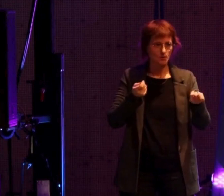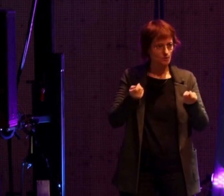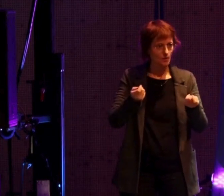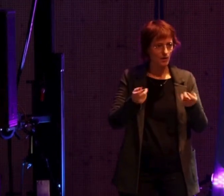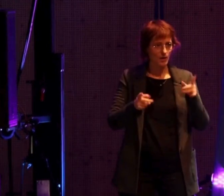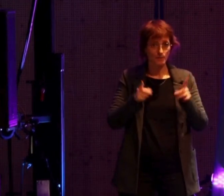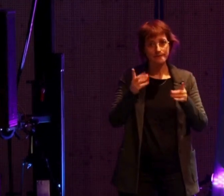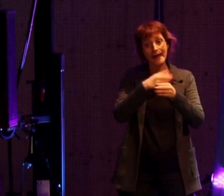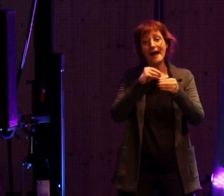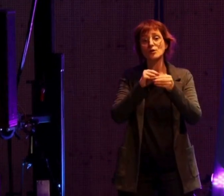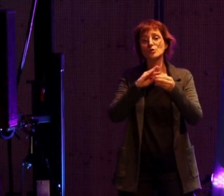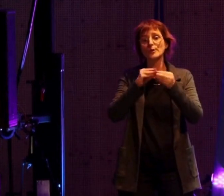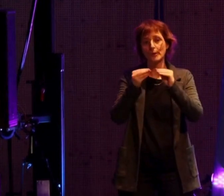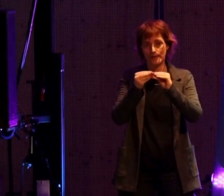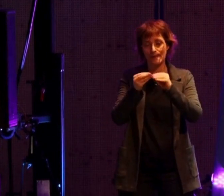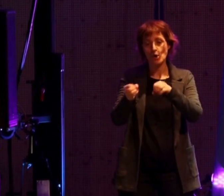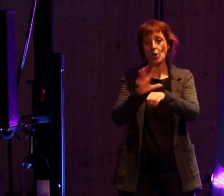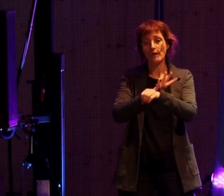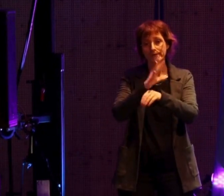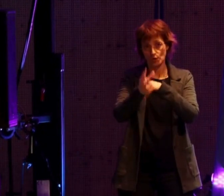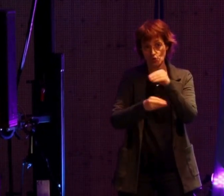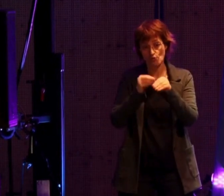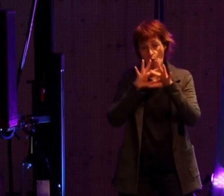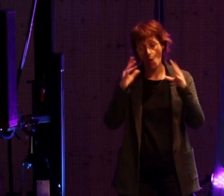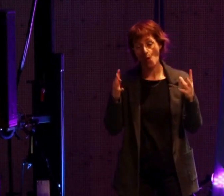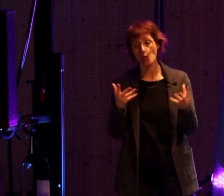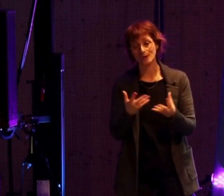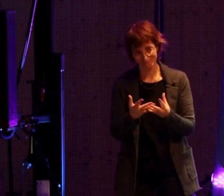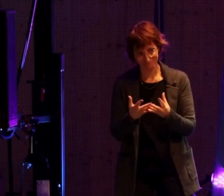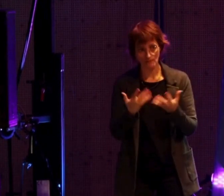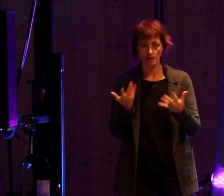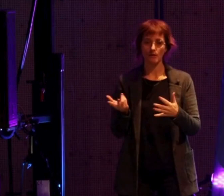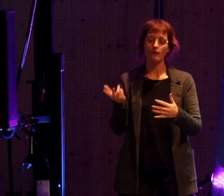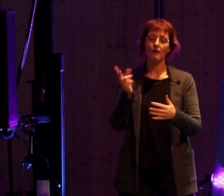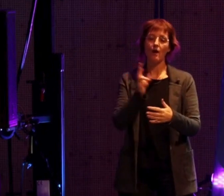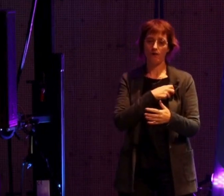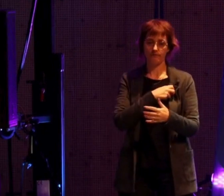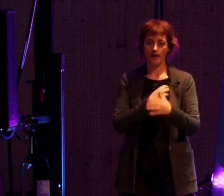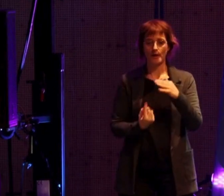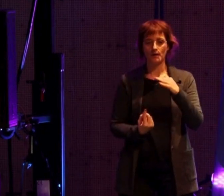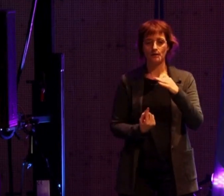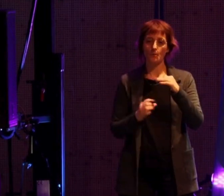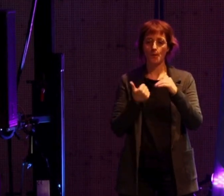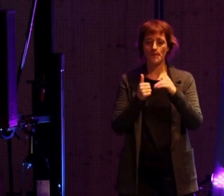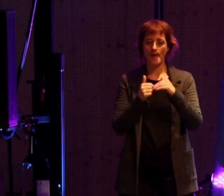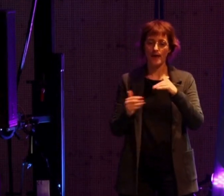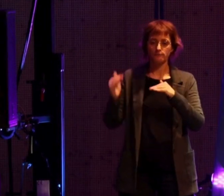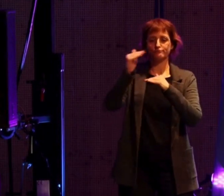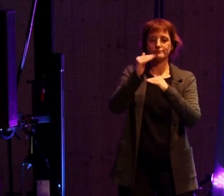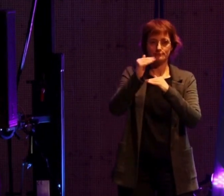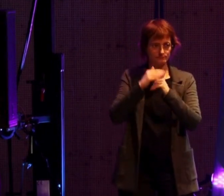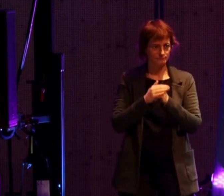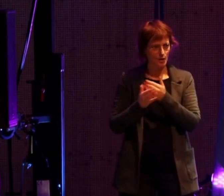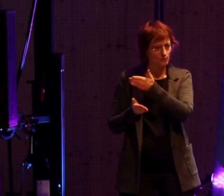une petite pandémie mondiale au milieu, eh bien le sujet, ça y est, émerge et sort de terre. Celles et ceux qui ont